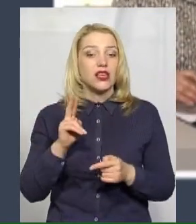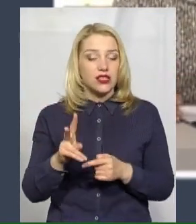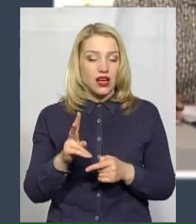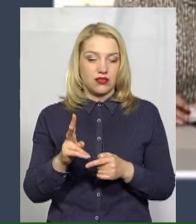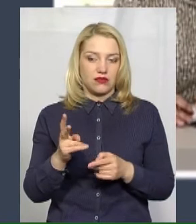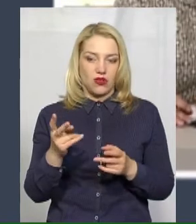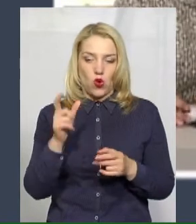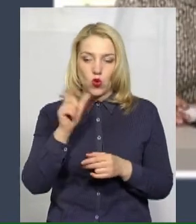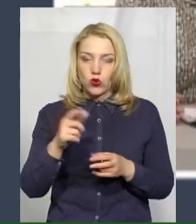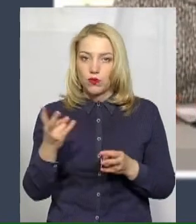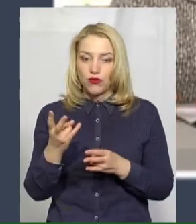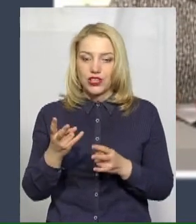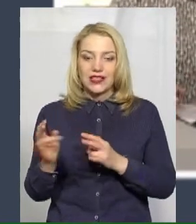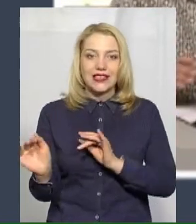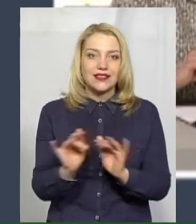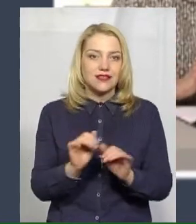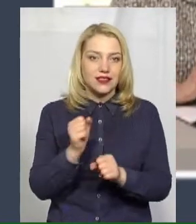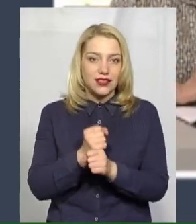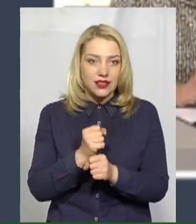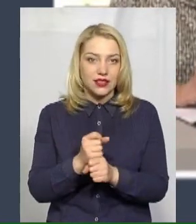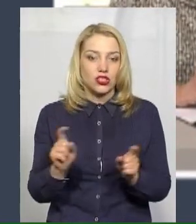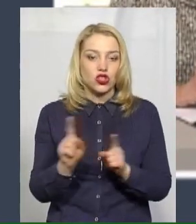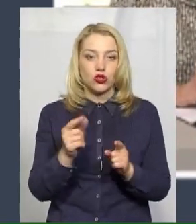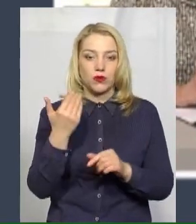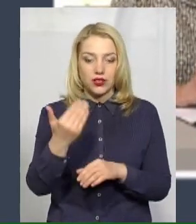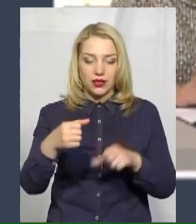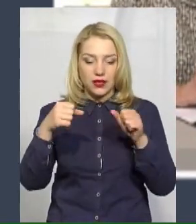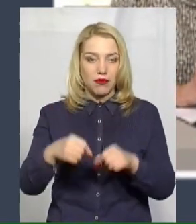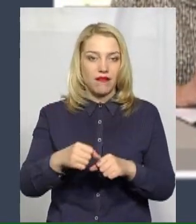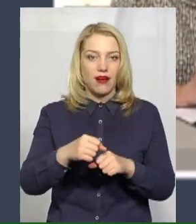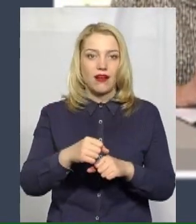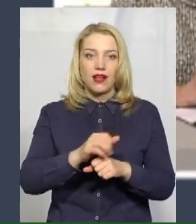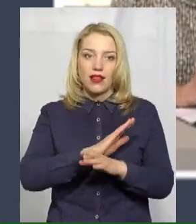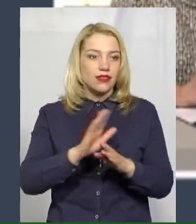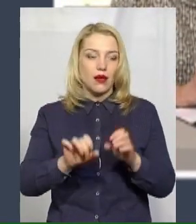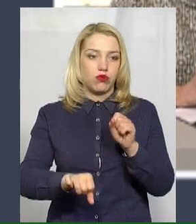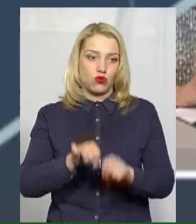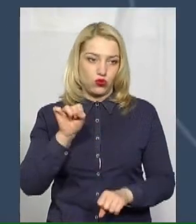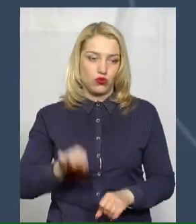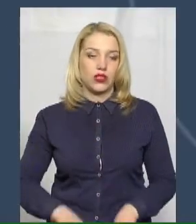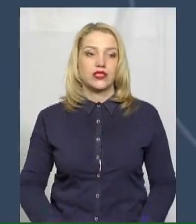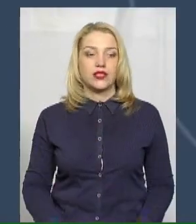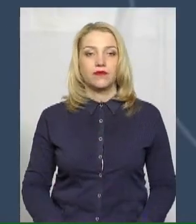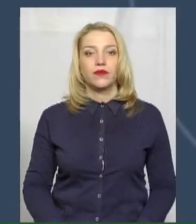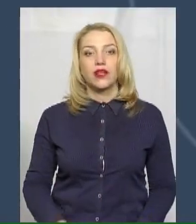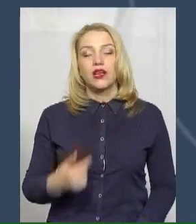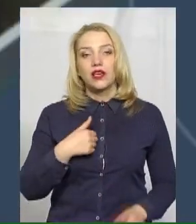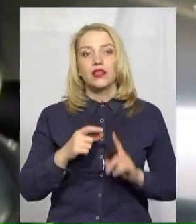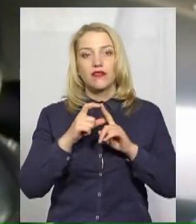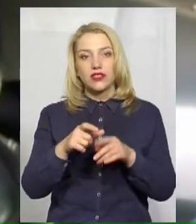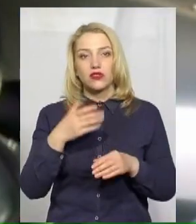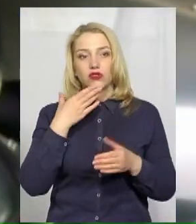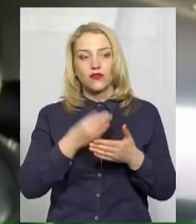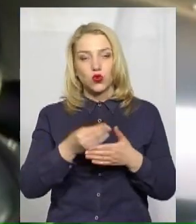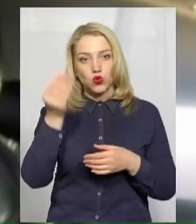громадяни, аби права їхні не порушувалися? Я висловлю свою думку як юриста.